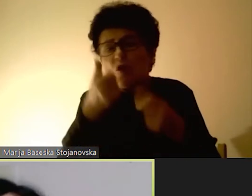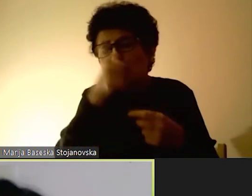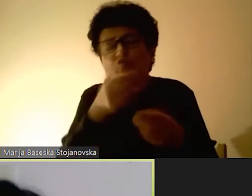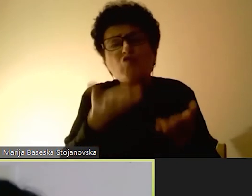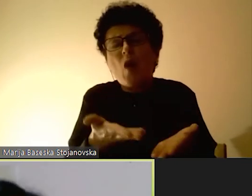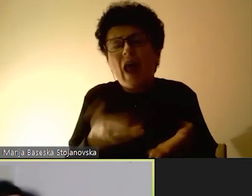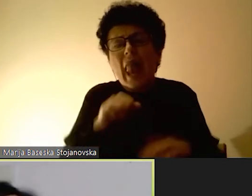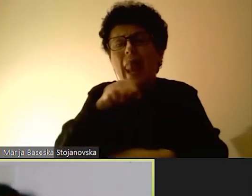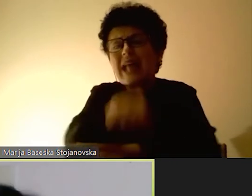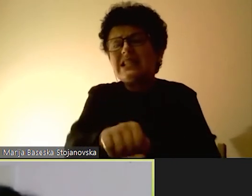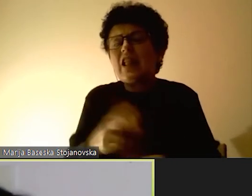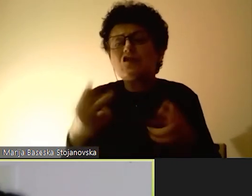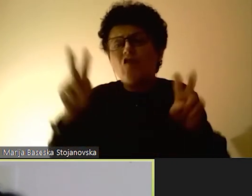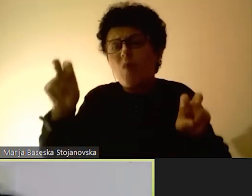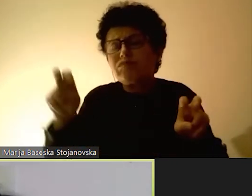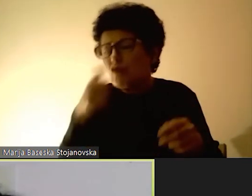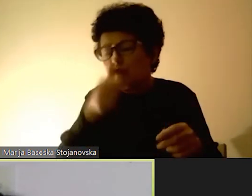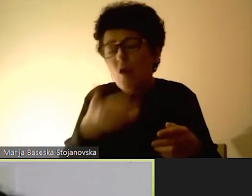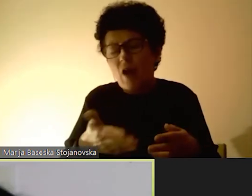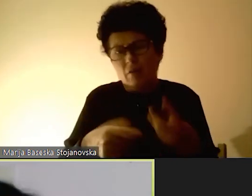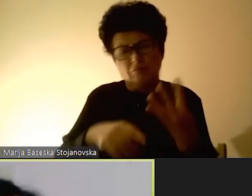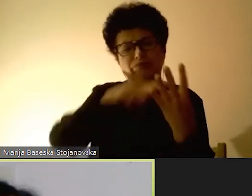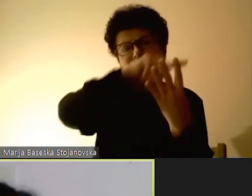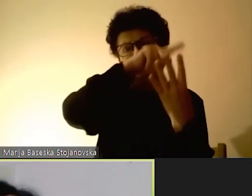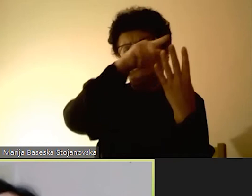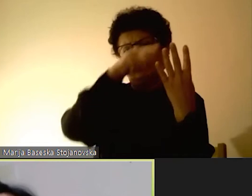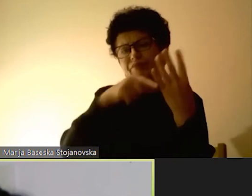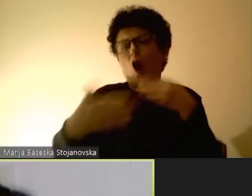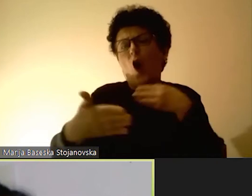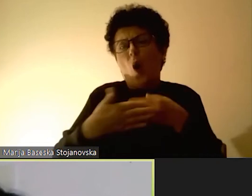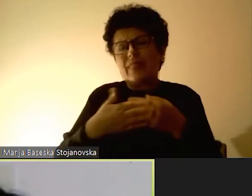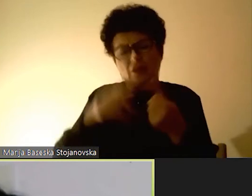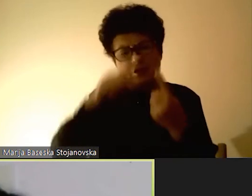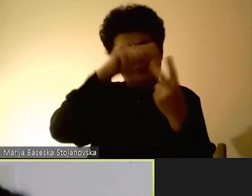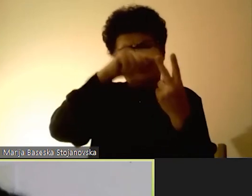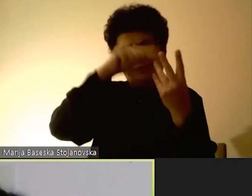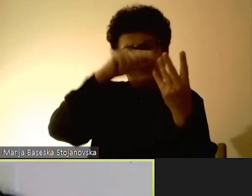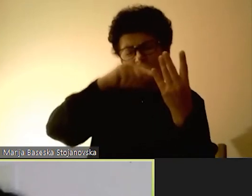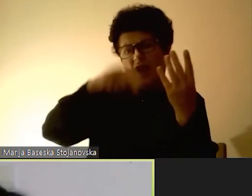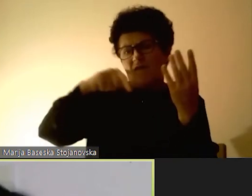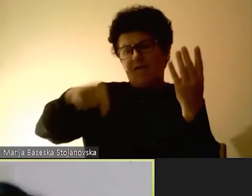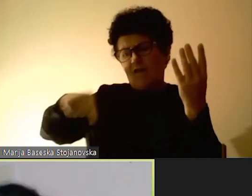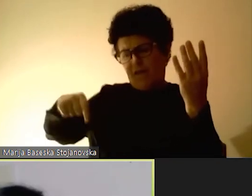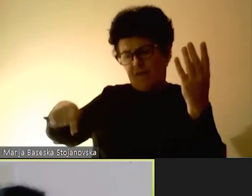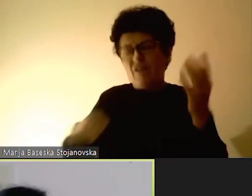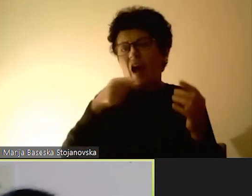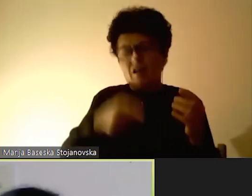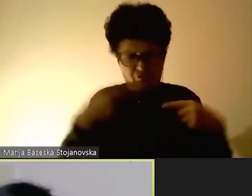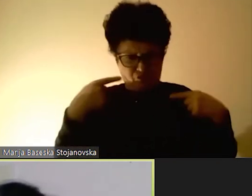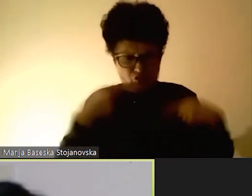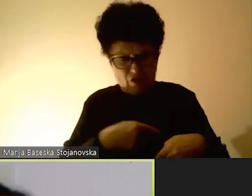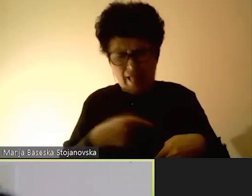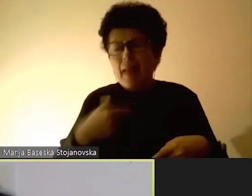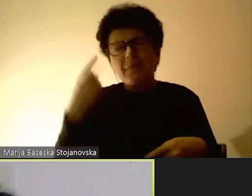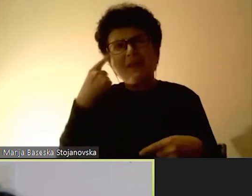представува населството. Една голема палета на обнесување, која што ние ги сметаме, пак ќе кажем, за жал, за